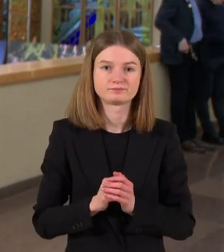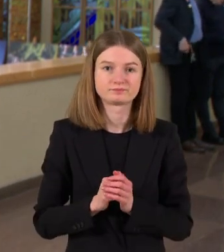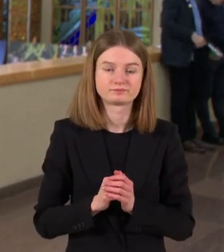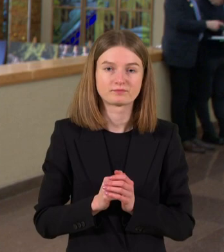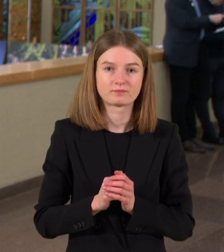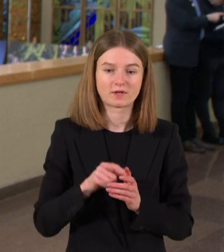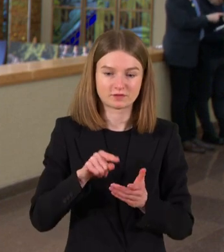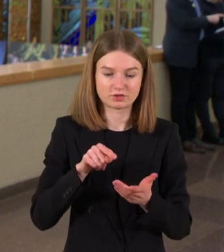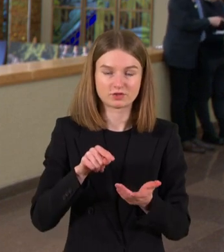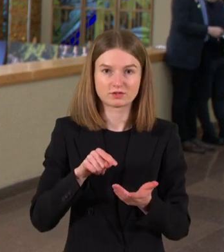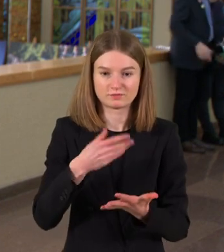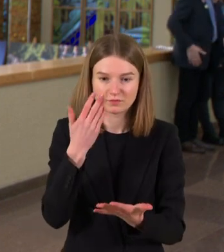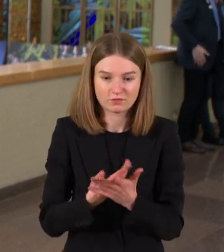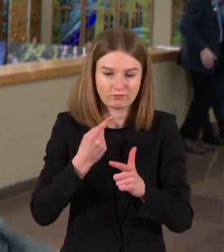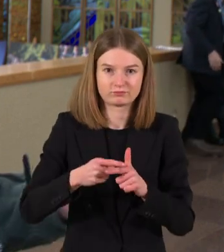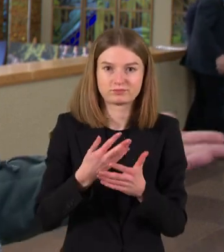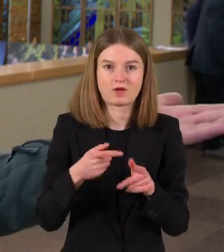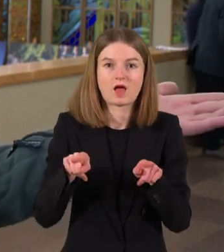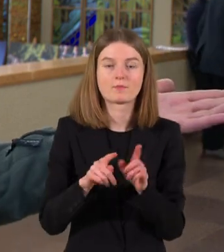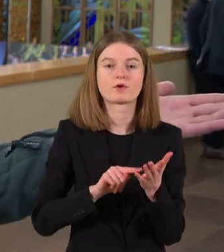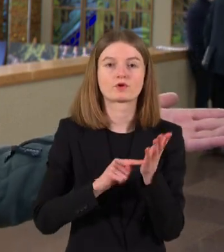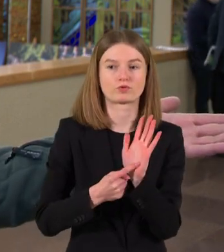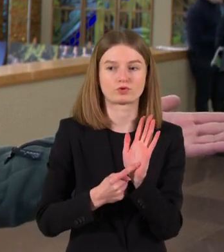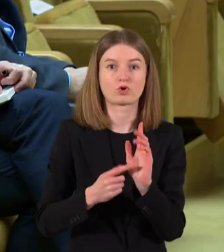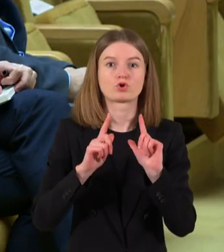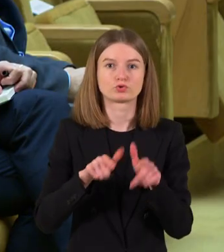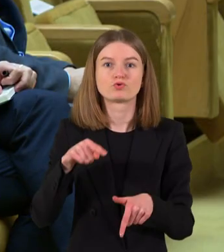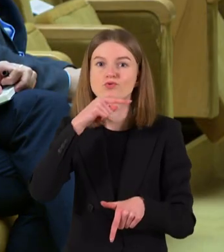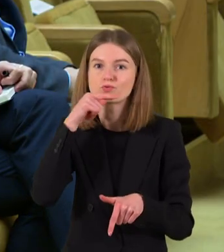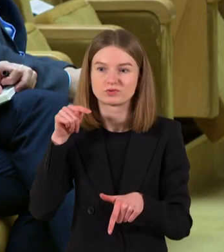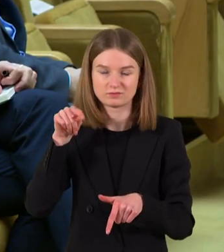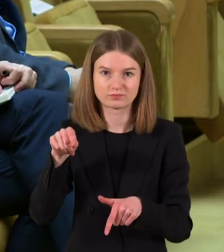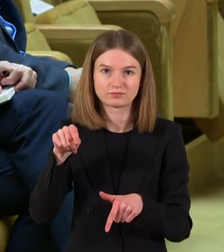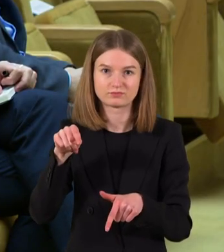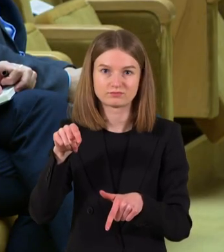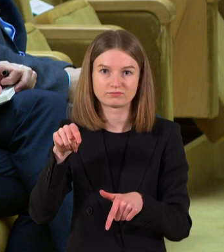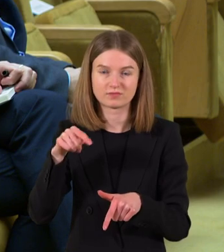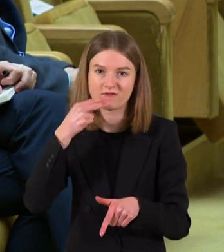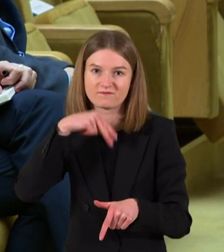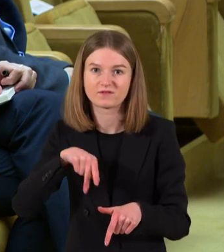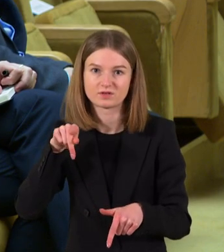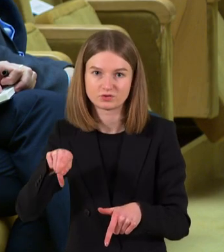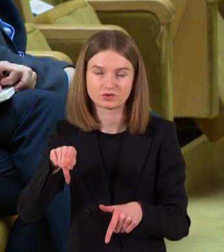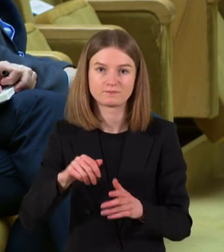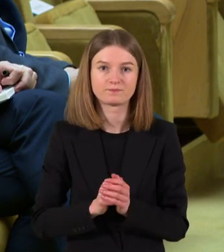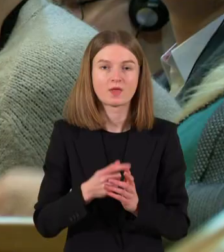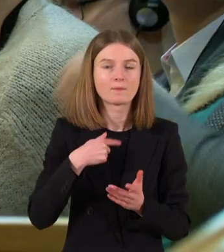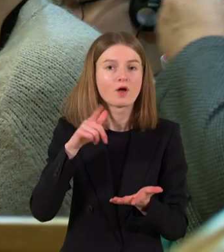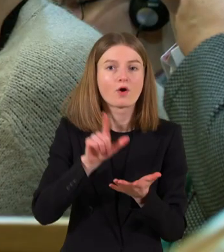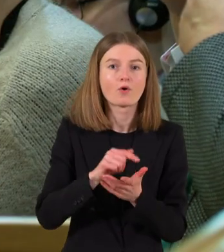tiesiog, nu, kaip įrodymas Rusijos karo nusikaltimo. Mes turim pradėti sujusti savo žmonės,